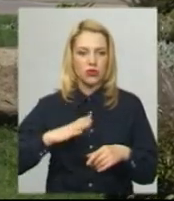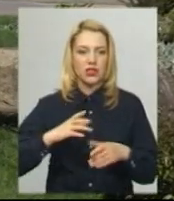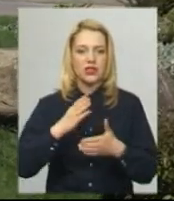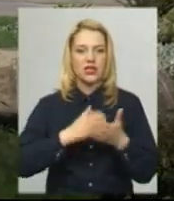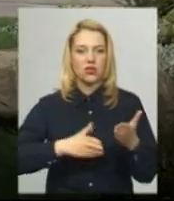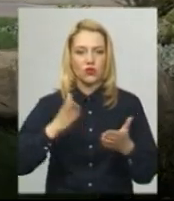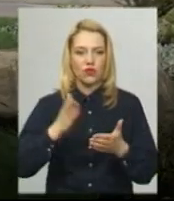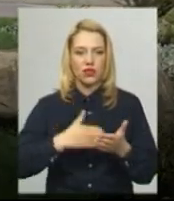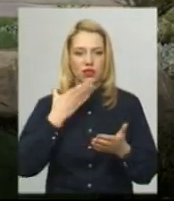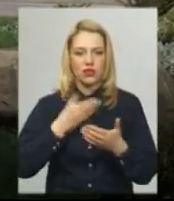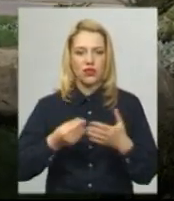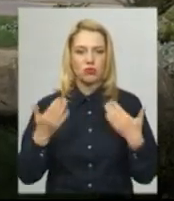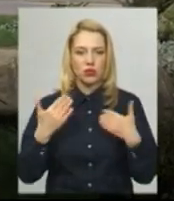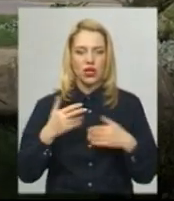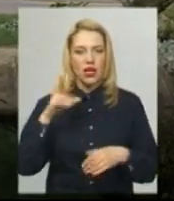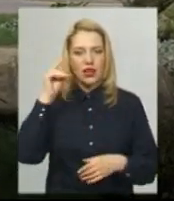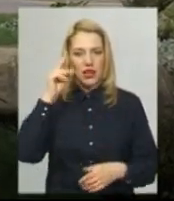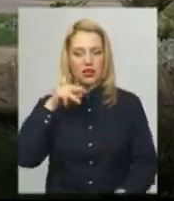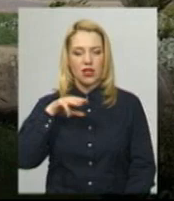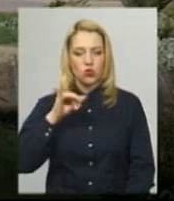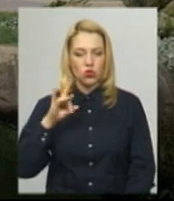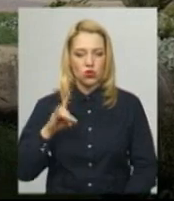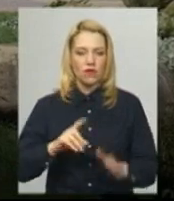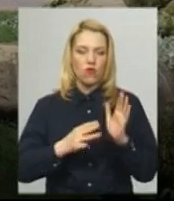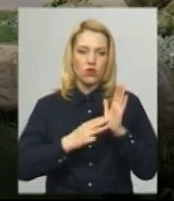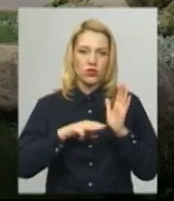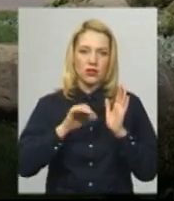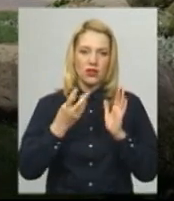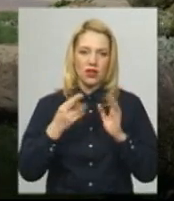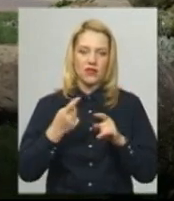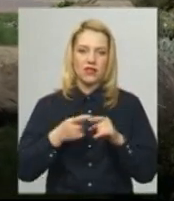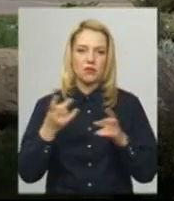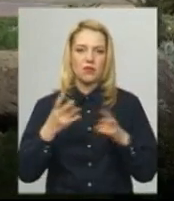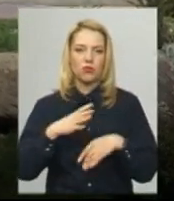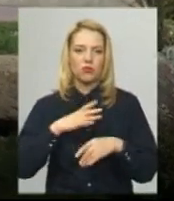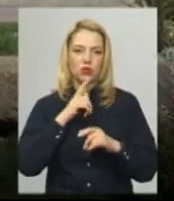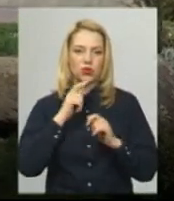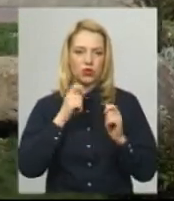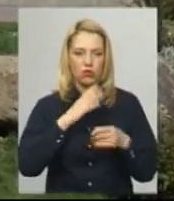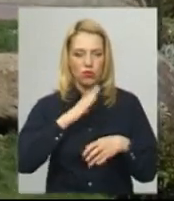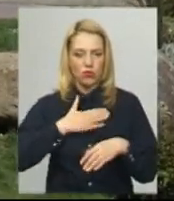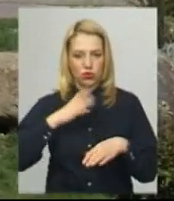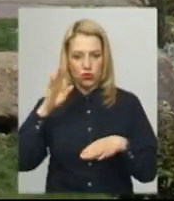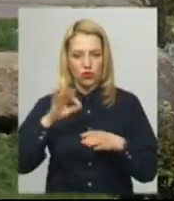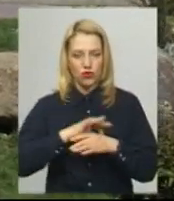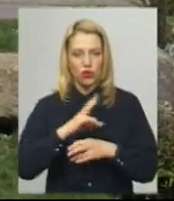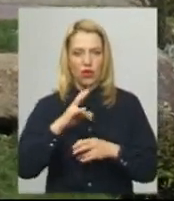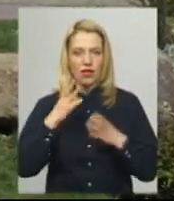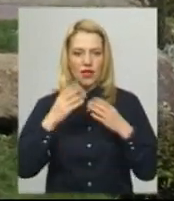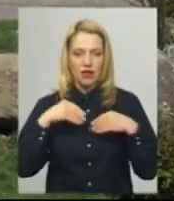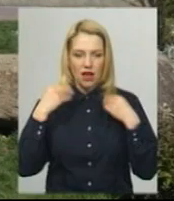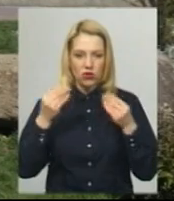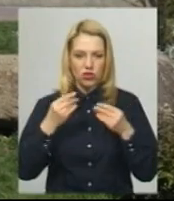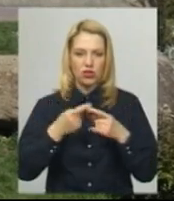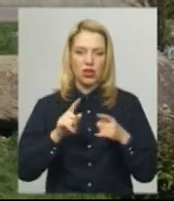Дата туру мала бути 8 травня. Це мала бути подарунок моєму чоловікові на день народження. Навіть замовила в турагентстві ще подарунковий